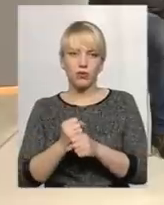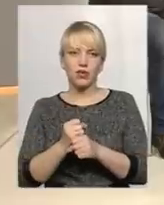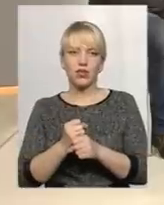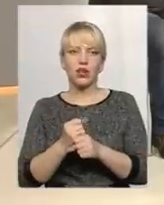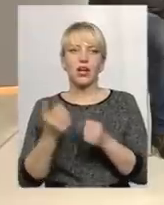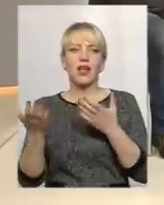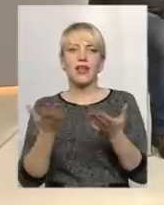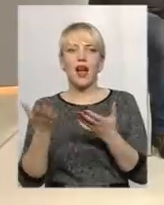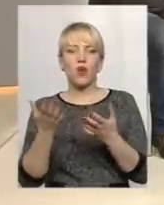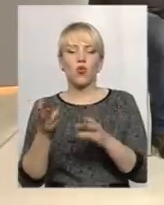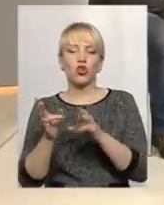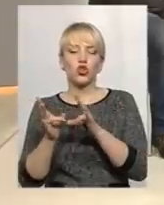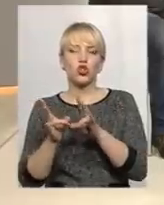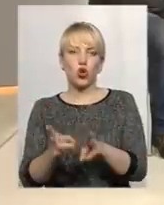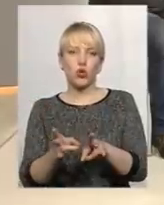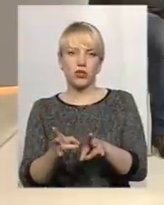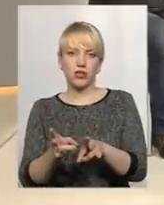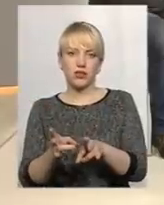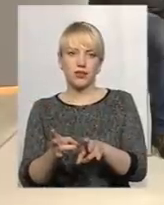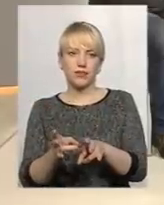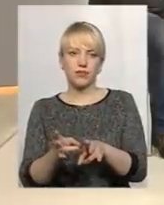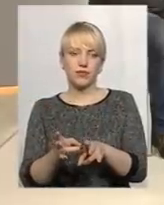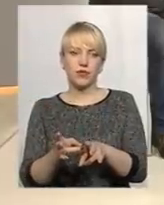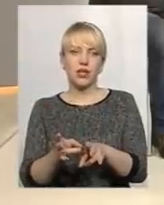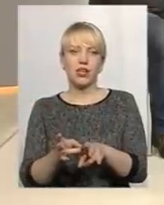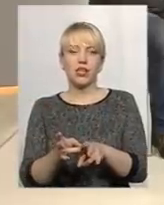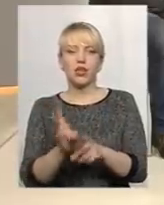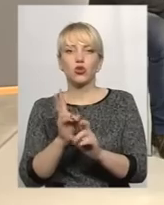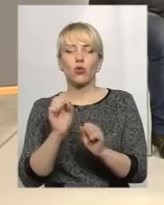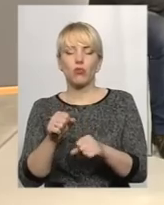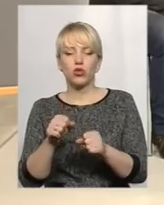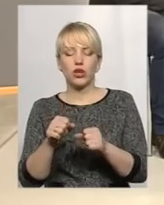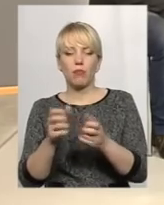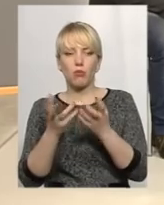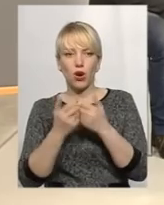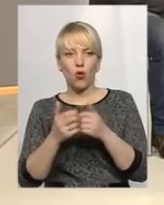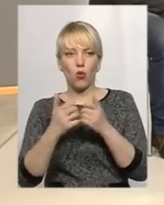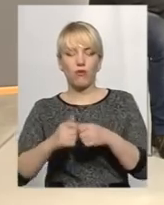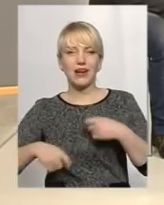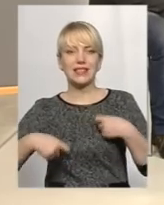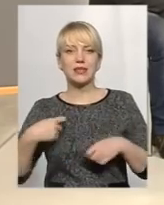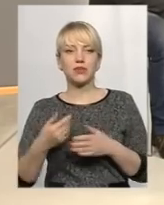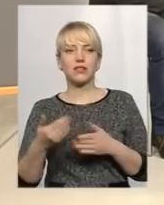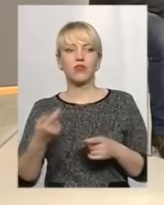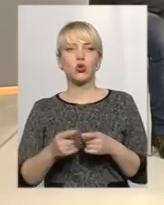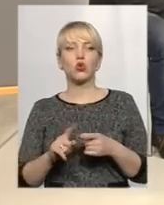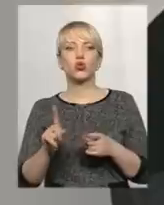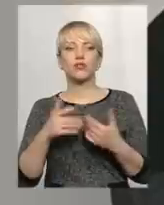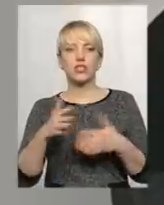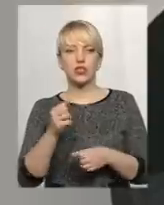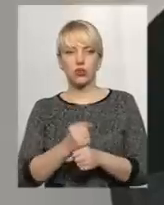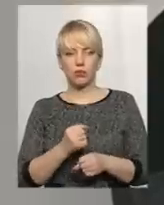якої шкоди, і хто може прорахувати збитки від того, що вже було зроблено? По-перше,